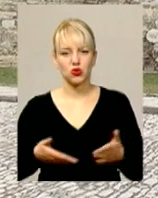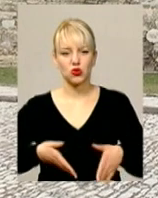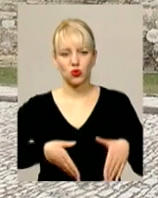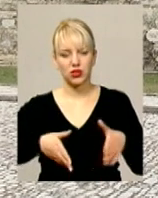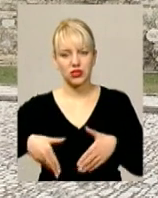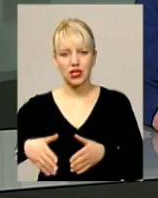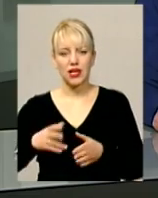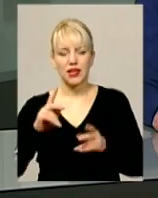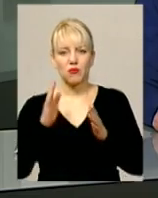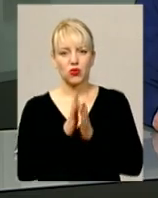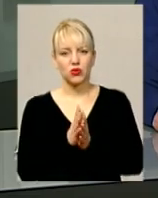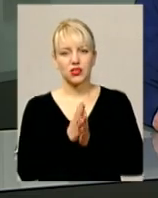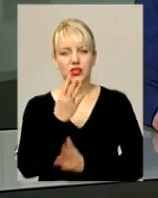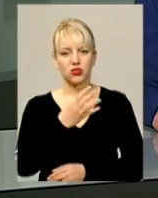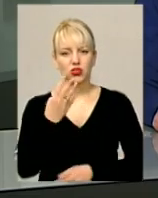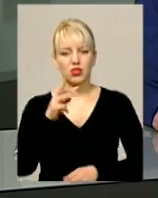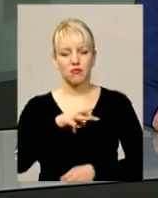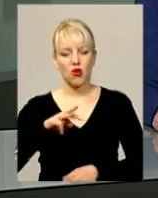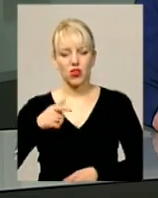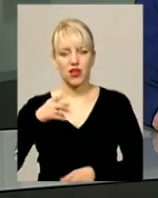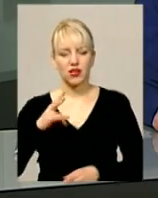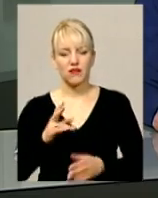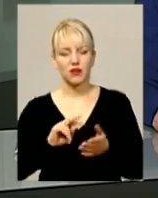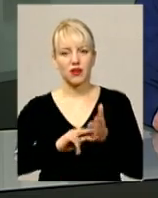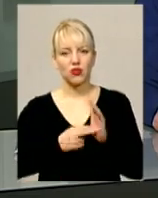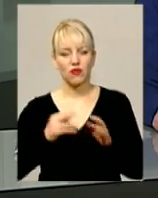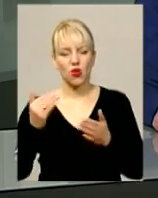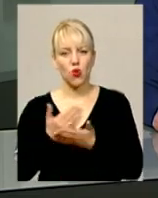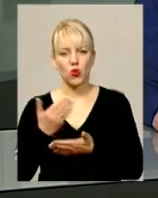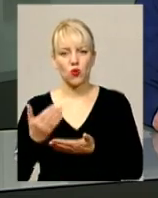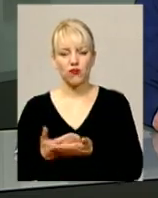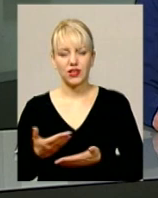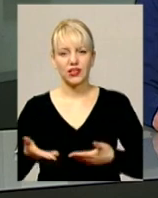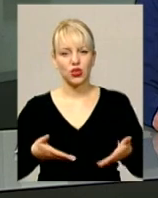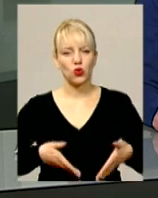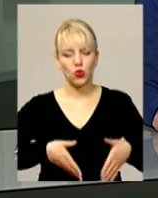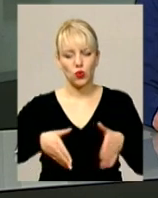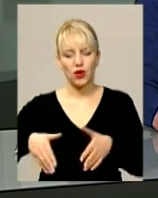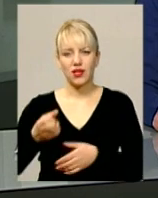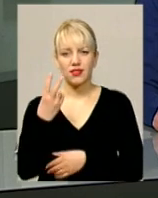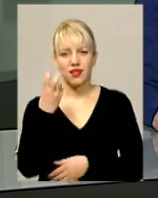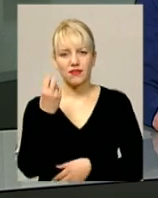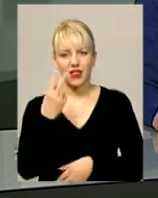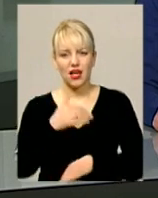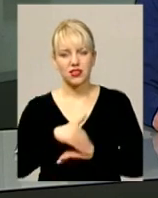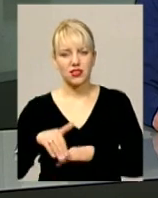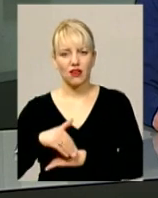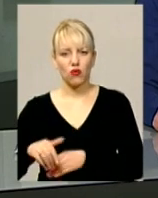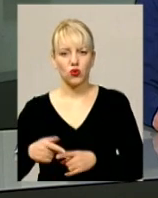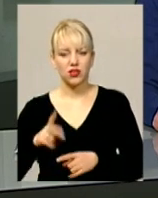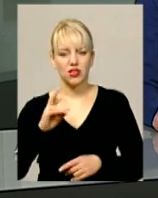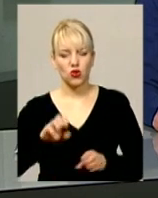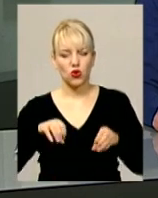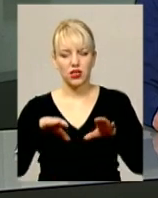депутатів 44 мільйони гривень. За ці гроші планували оновити тротуари на 13 вулицях. Але рішенням сесії Кам'янець-Подільської